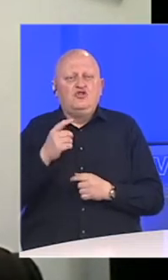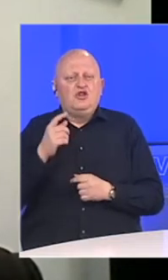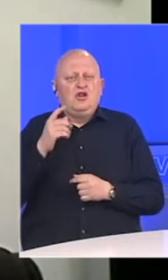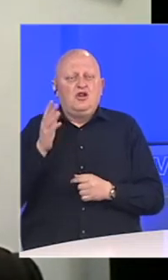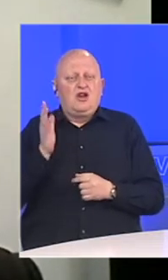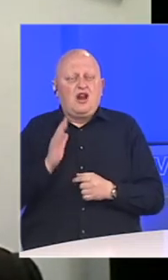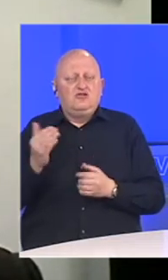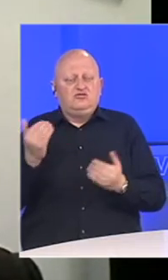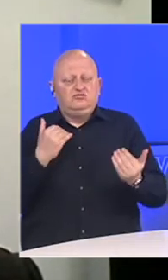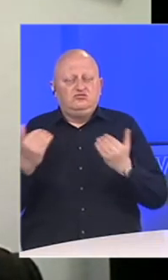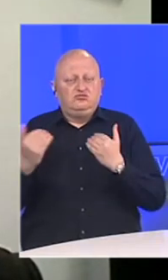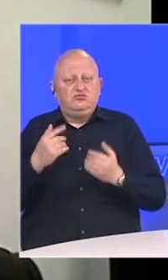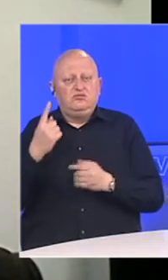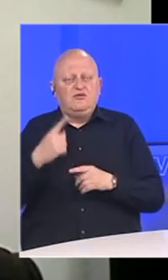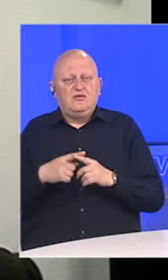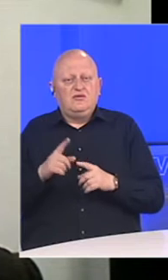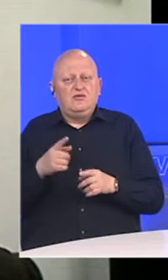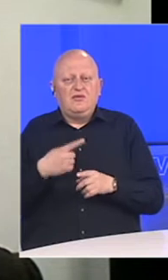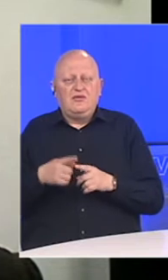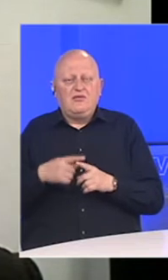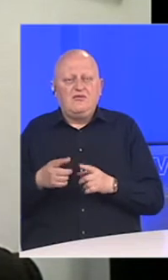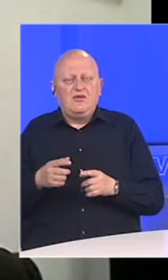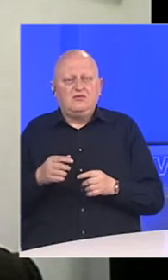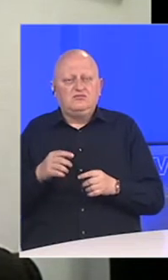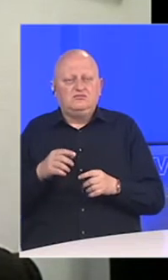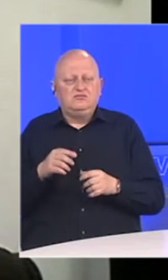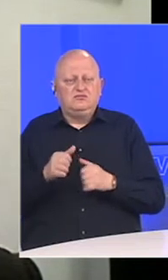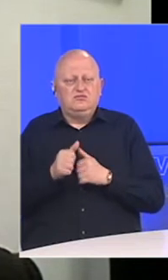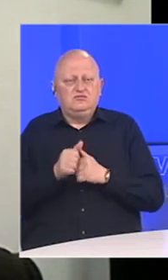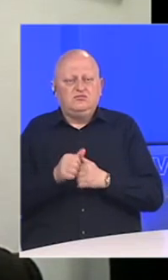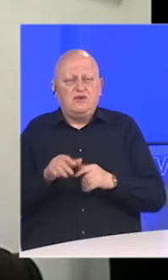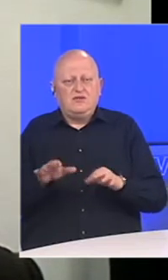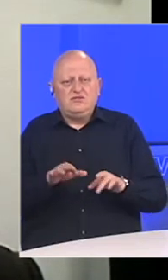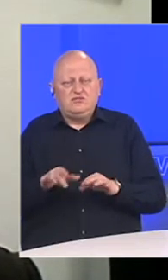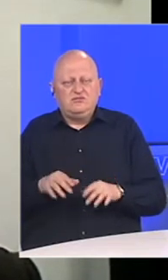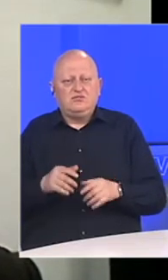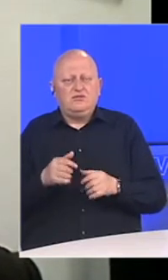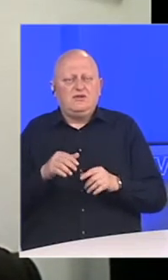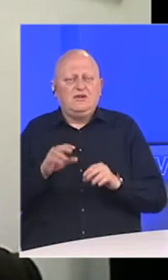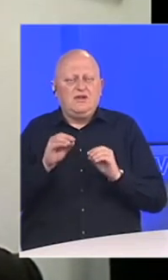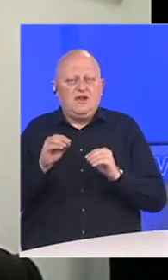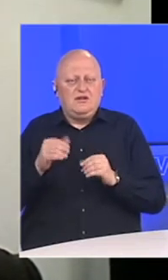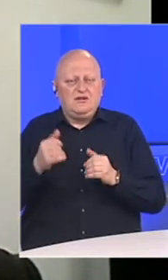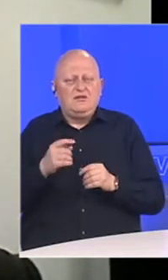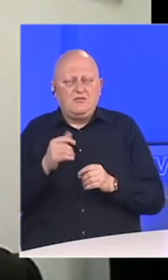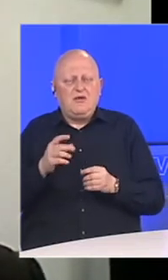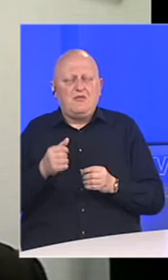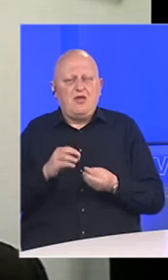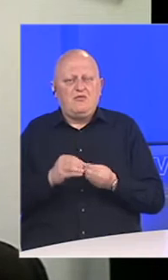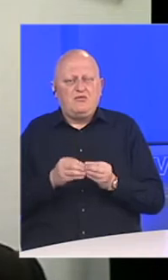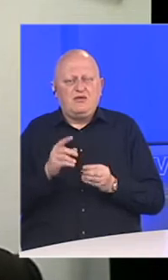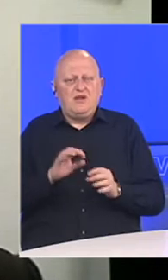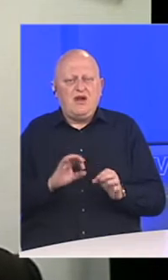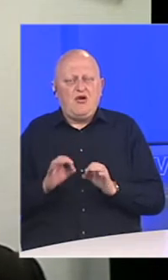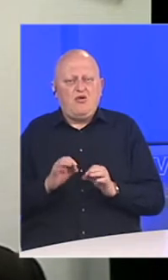javljalo. U prvih mah nam je nedostalo prvotenčke opreme za praćenje online nastave i s tim i danas imamo dosta problema, jer